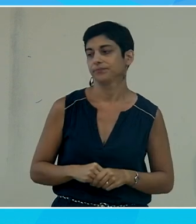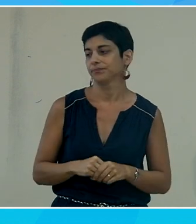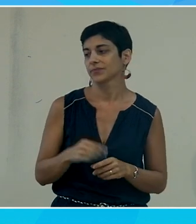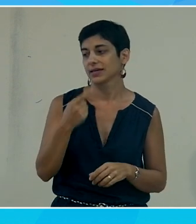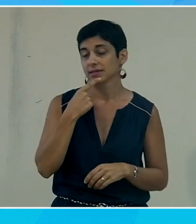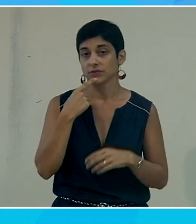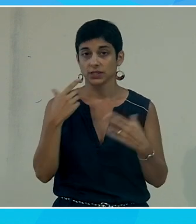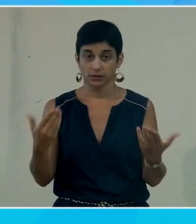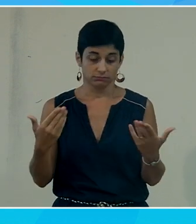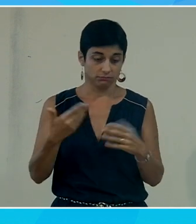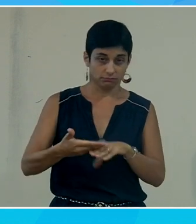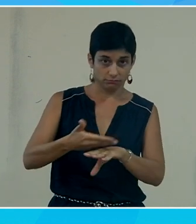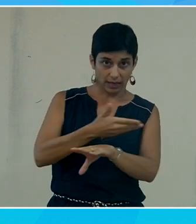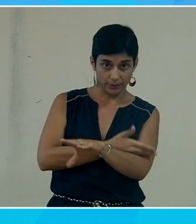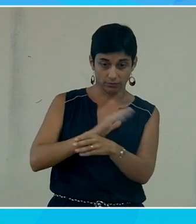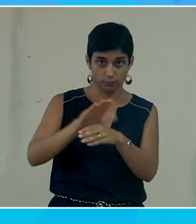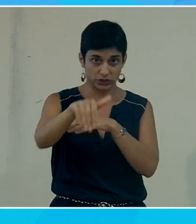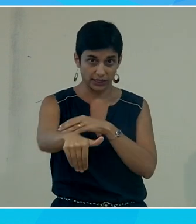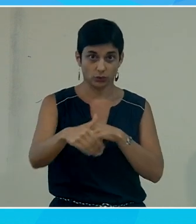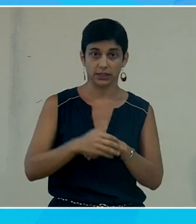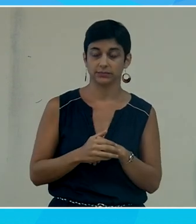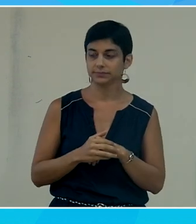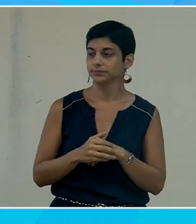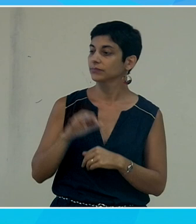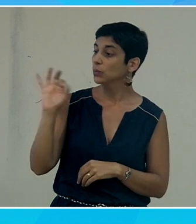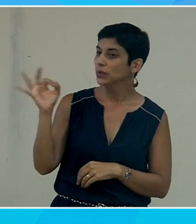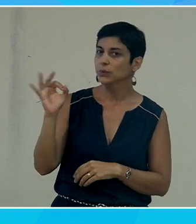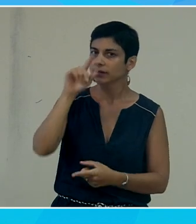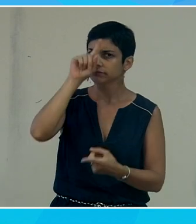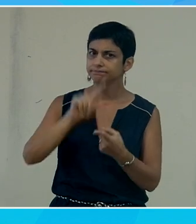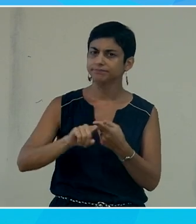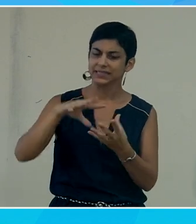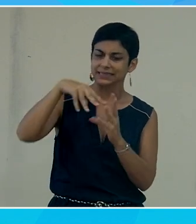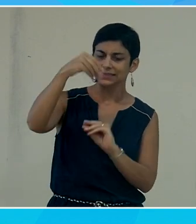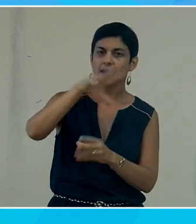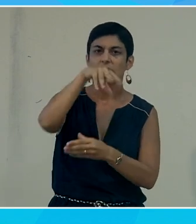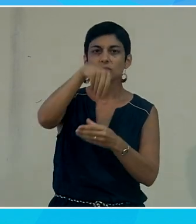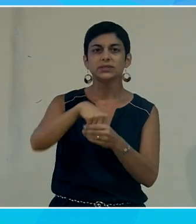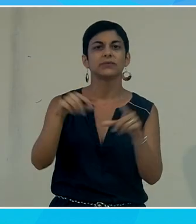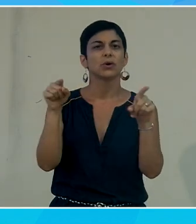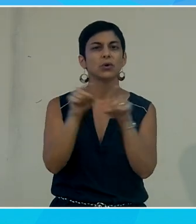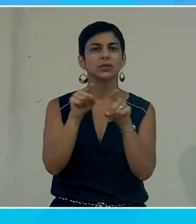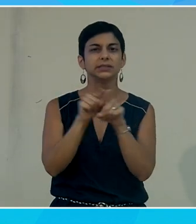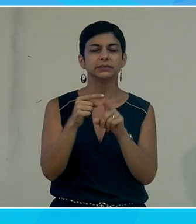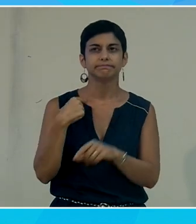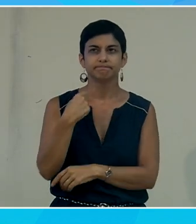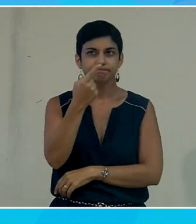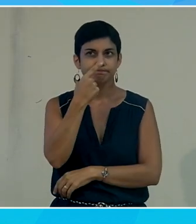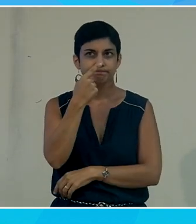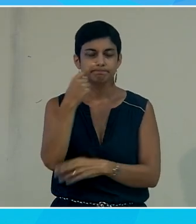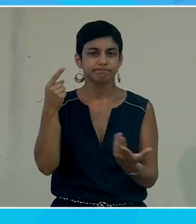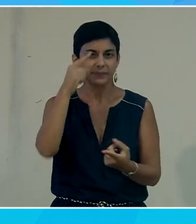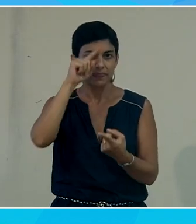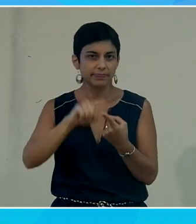posteriori oui le design inclusif et aussi moi une notion qui m'a évidemment